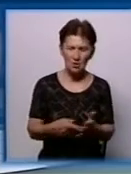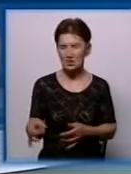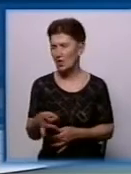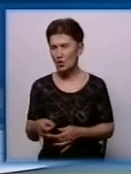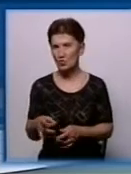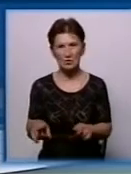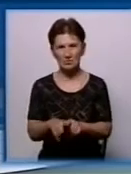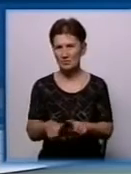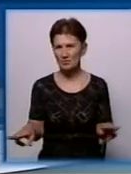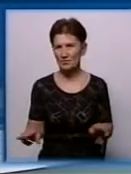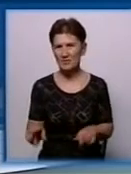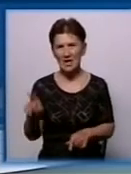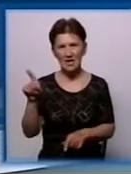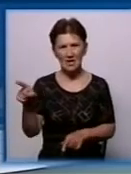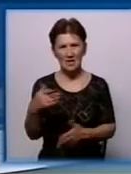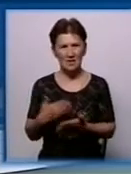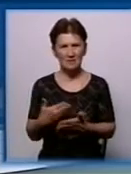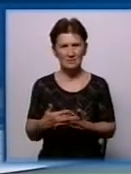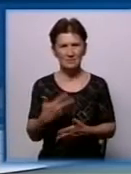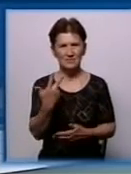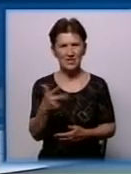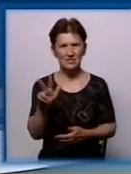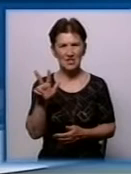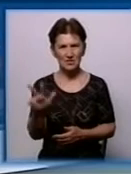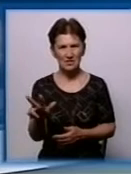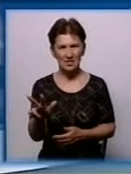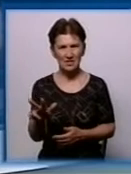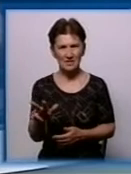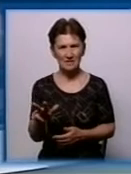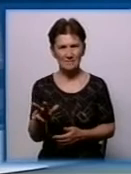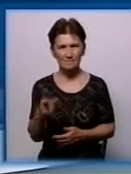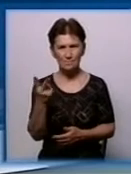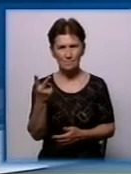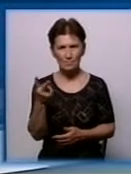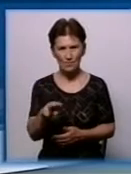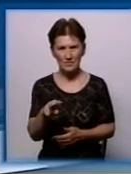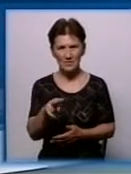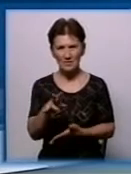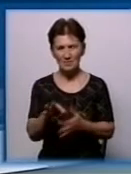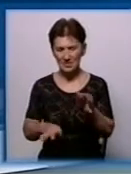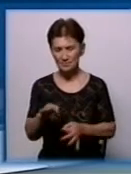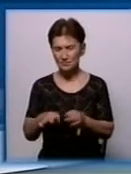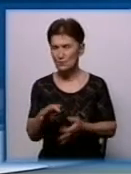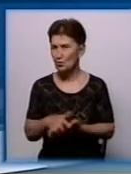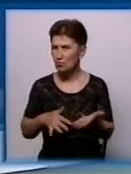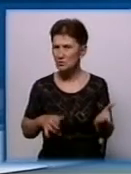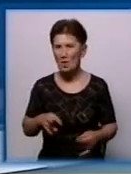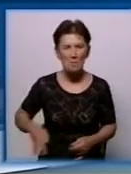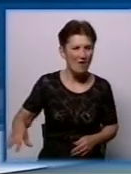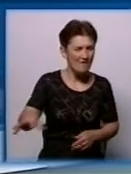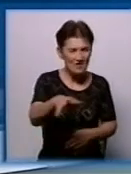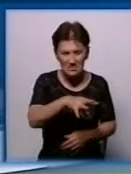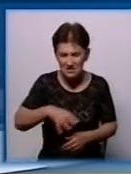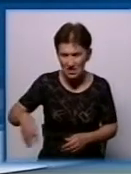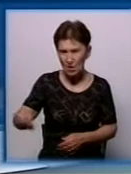З цих закладів, здається, 33 ми подали судові позови, це по всій області. Що стосується міста,